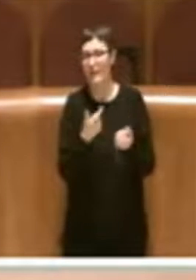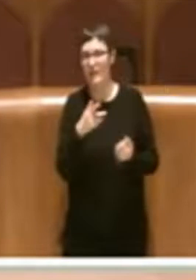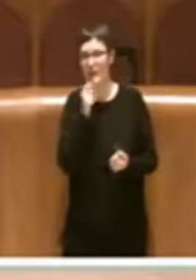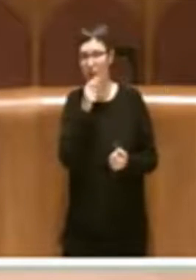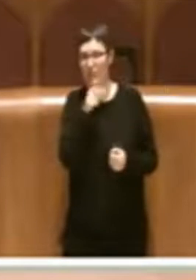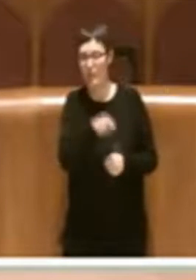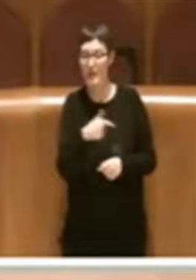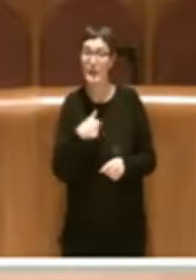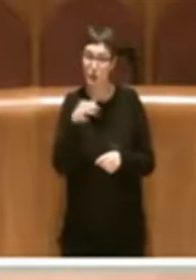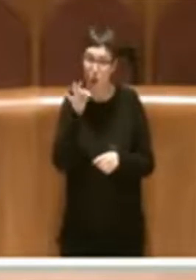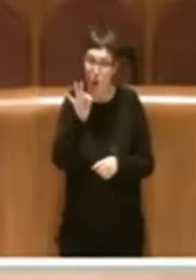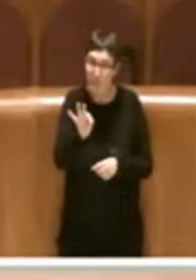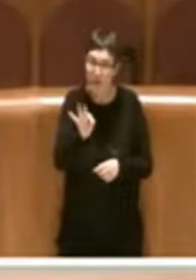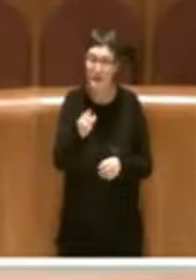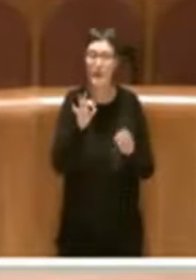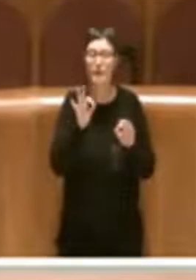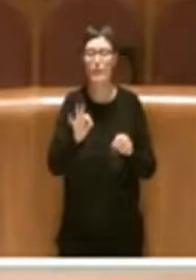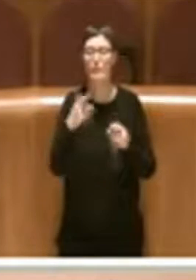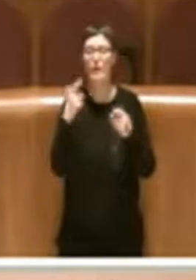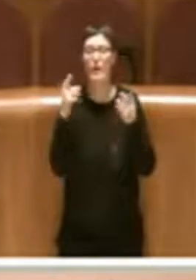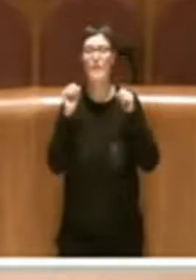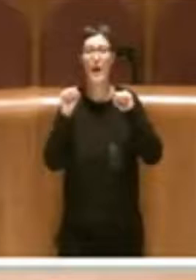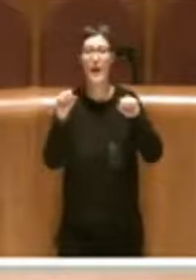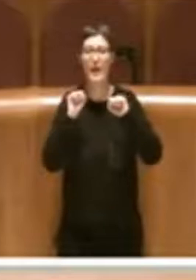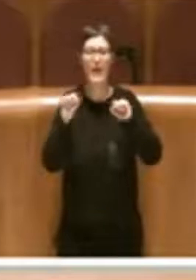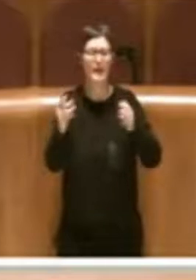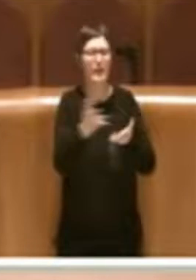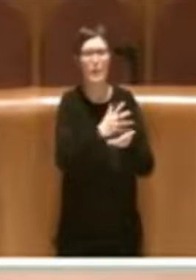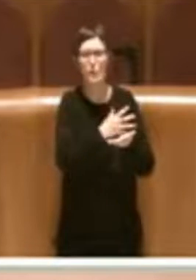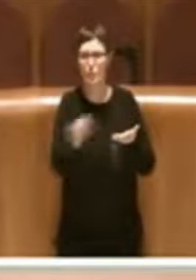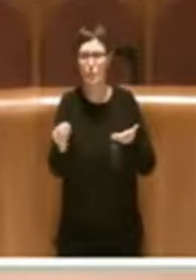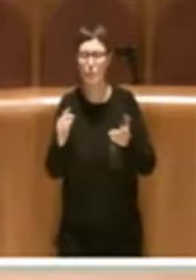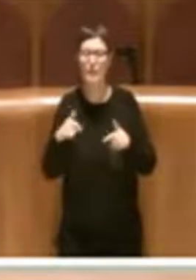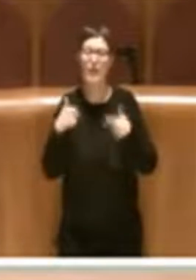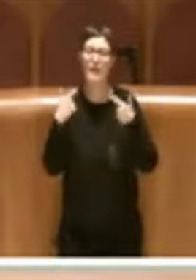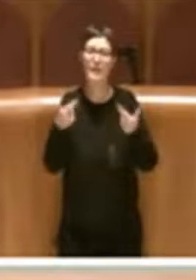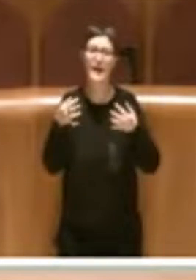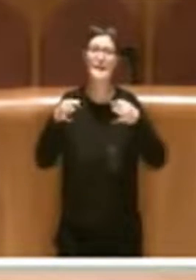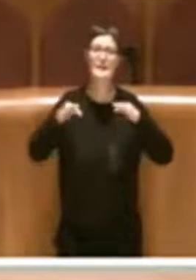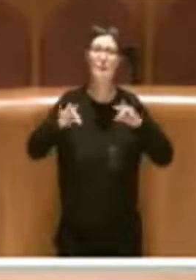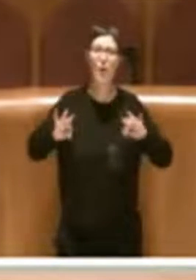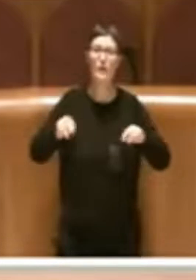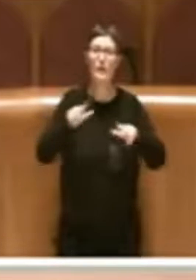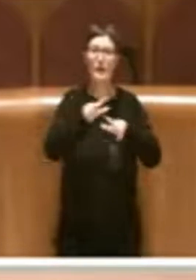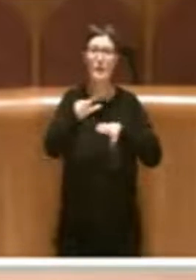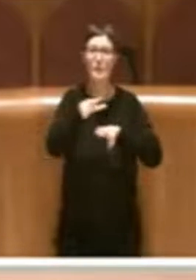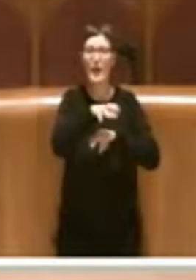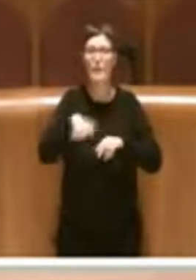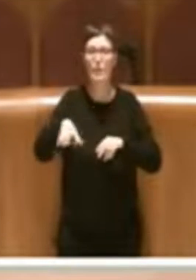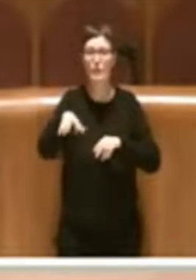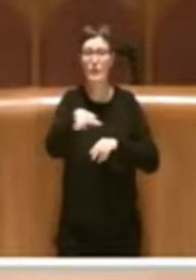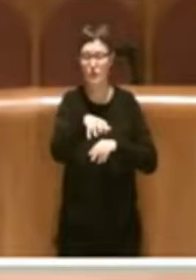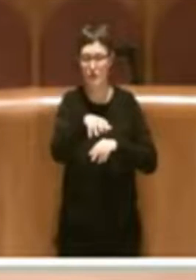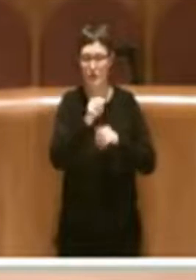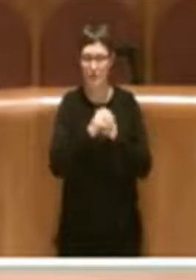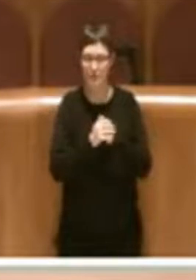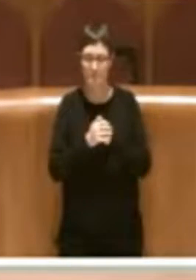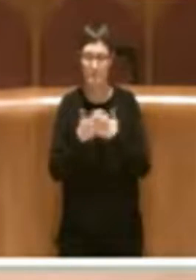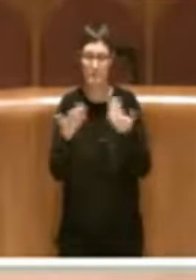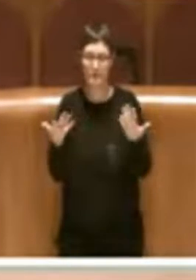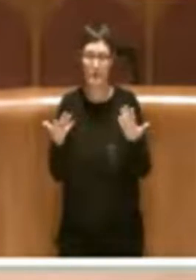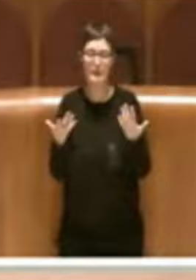disposizione dei municipi e andare di fronte alle istituzioni